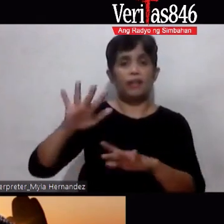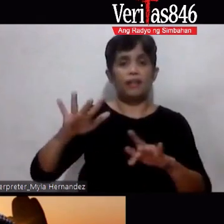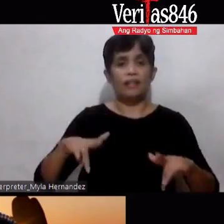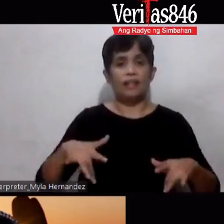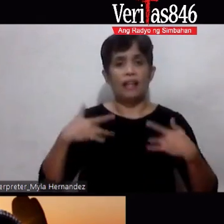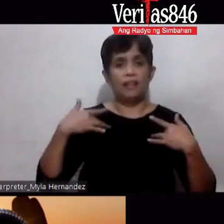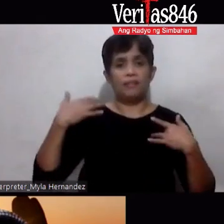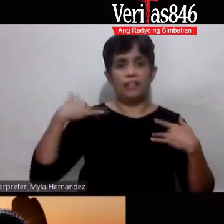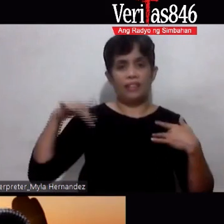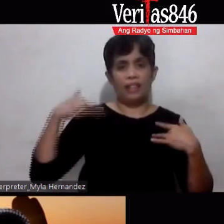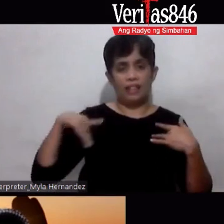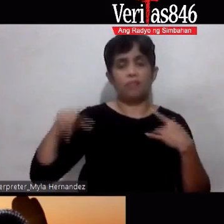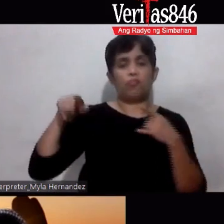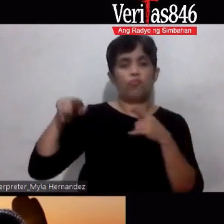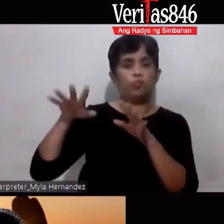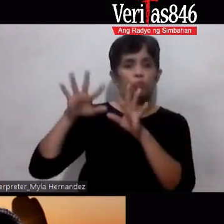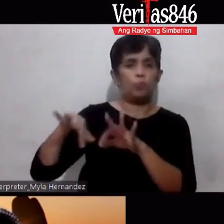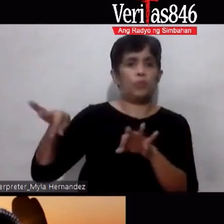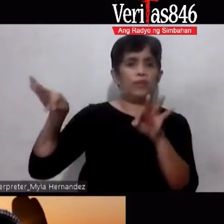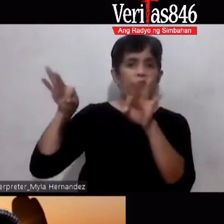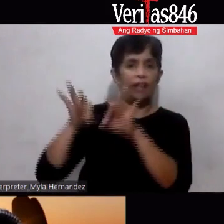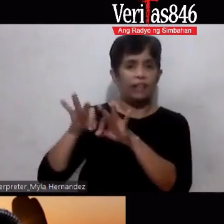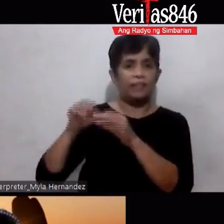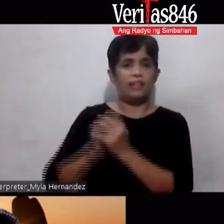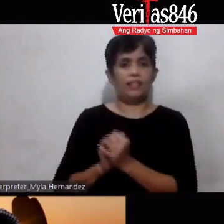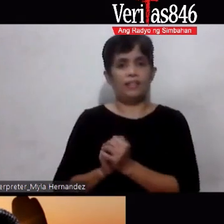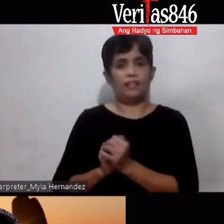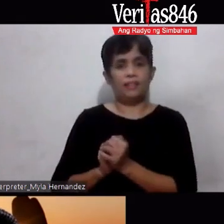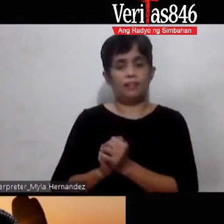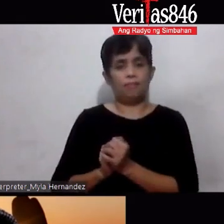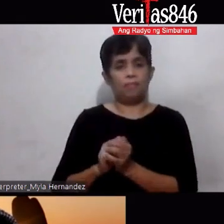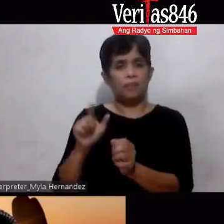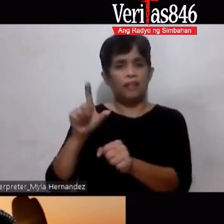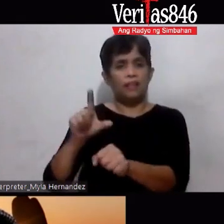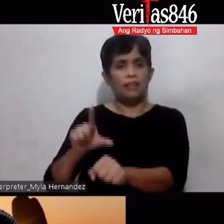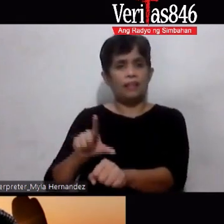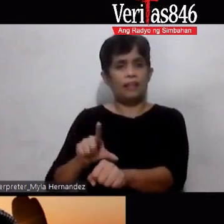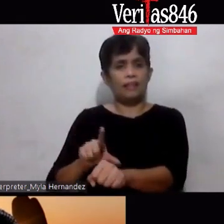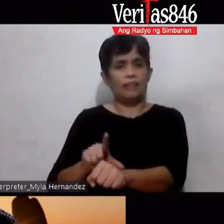Importante yun Yung lifestyle mo Yung Yung tagal Nang